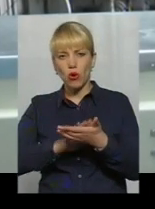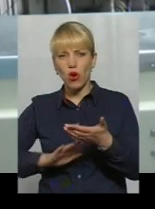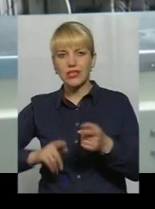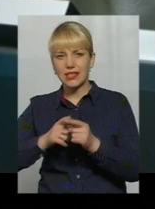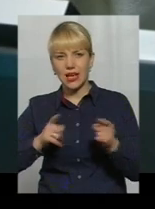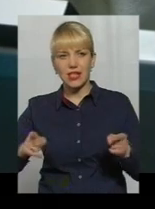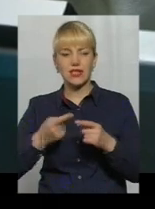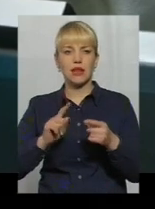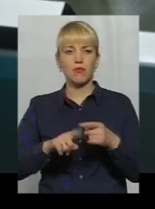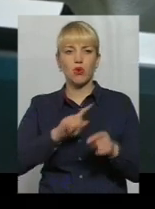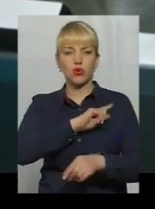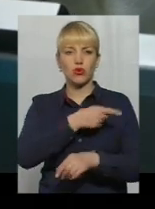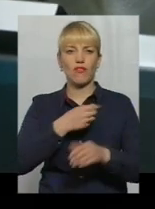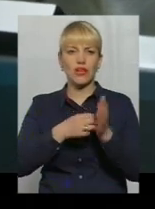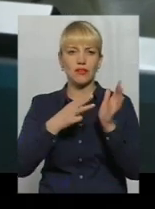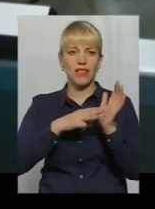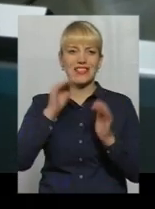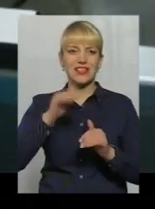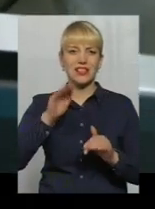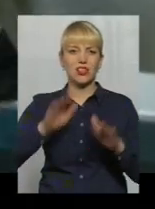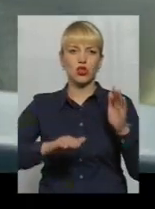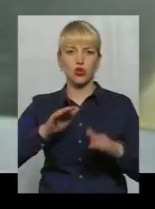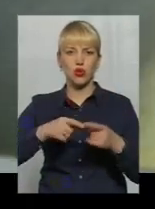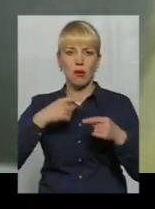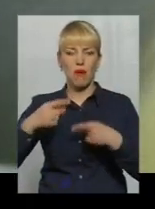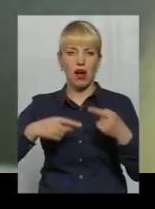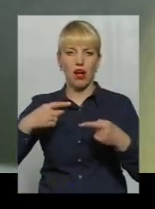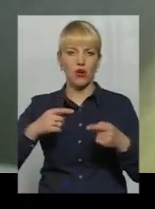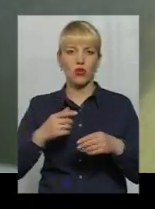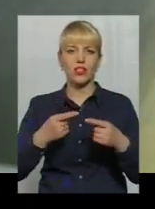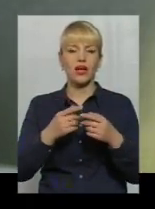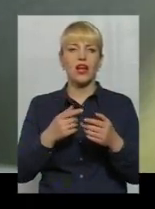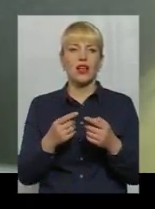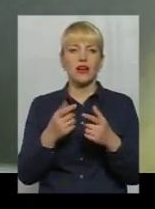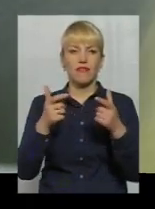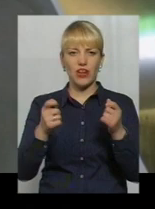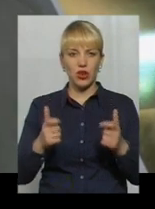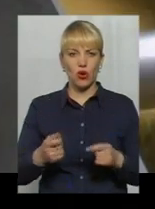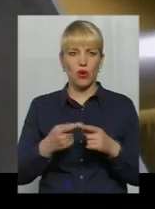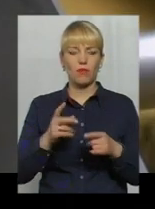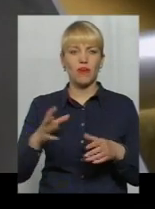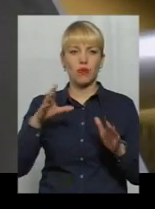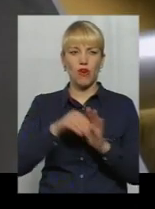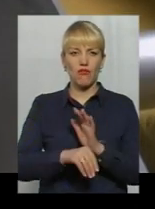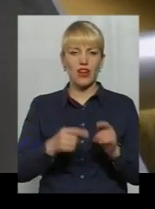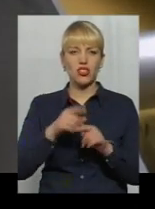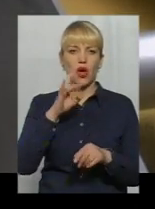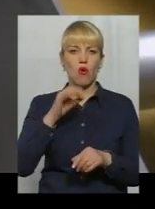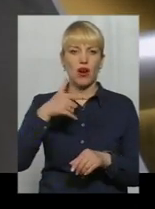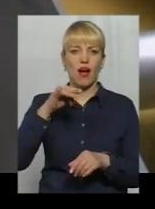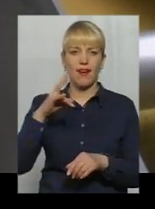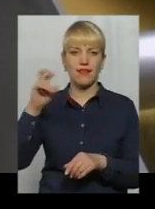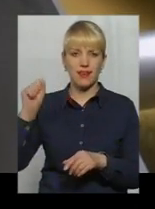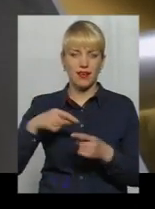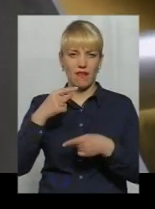16 тисяч тонн макаронних виробів на рік. З 2014 року на фабриці впроваджено виробництво органічних макаронних виробів. На